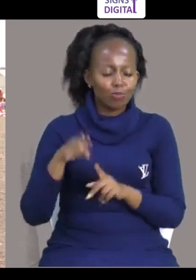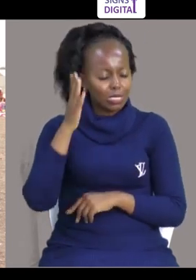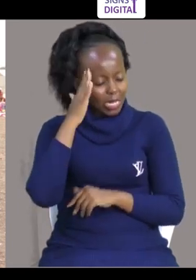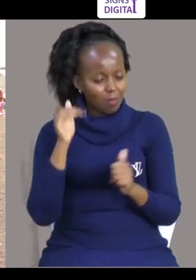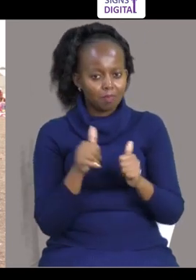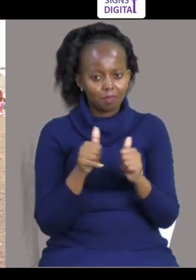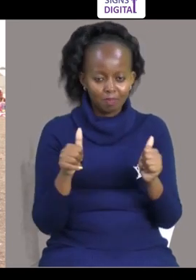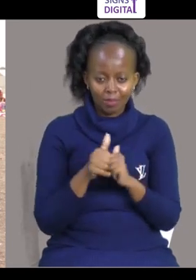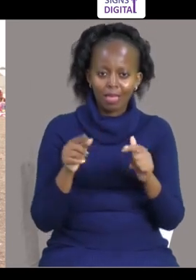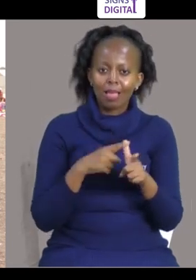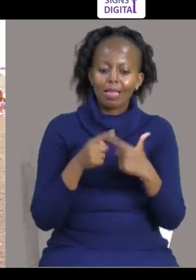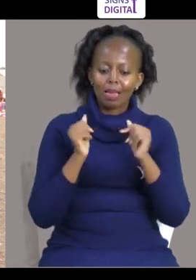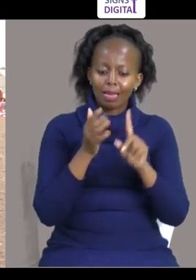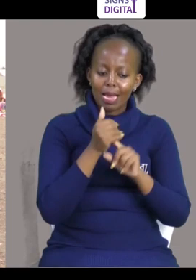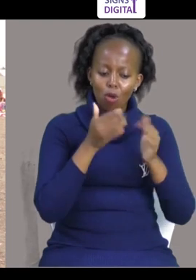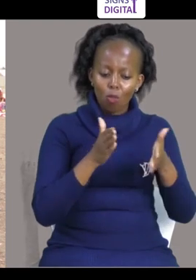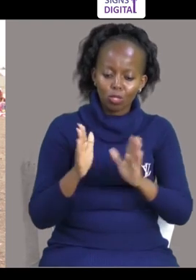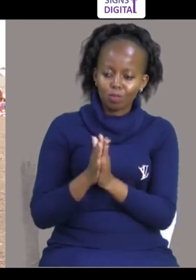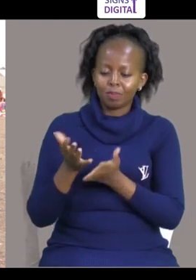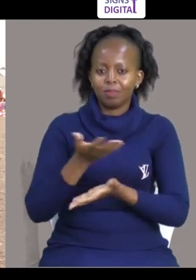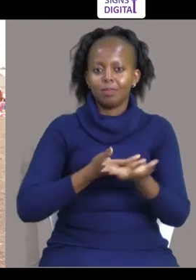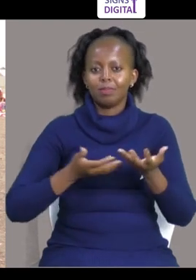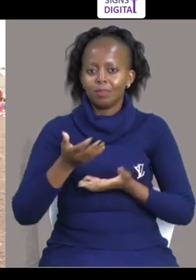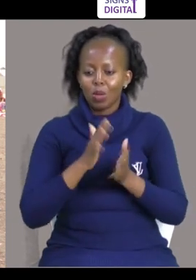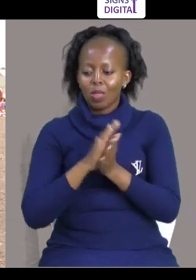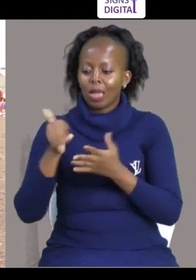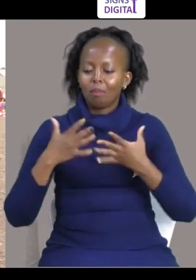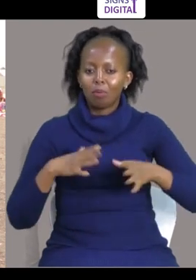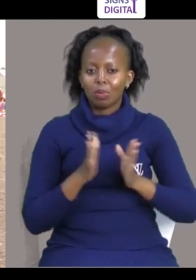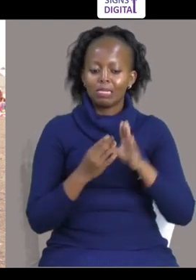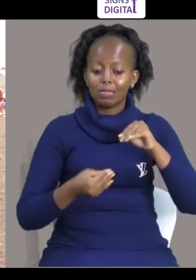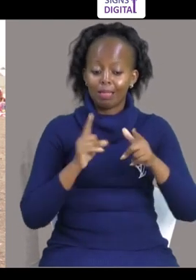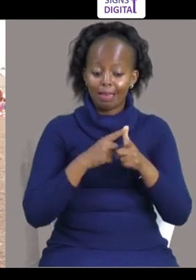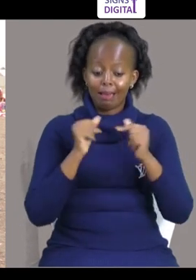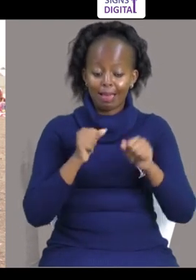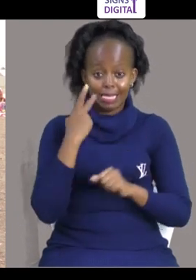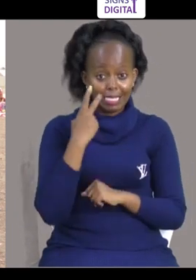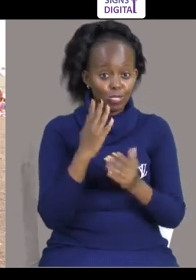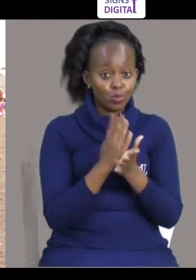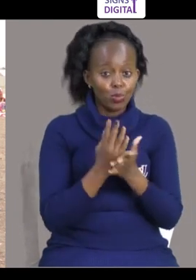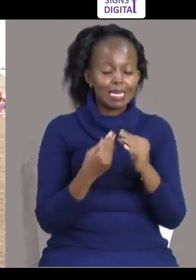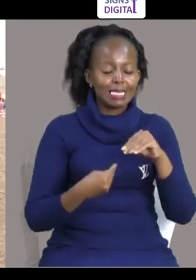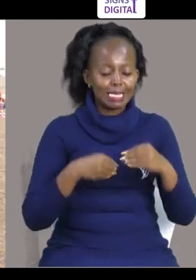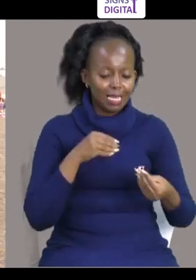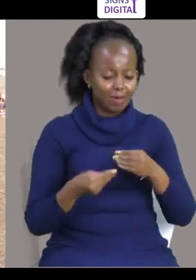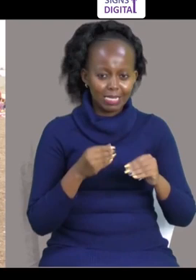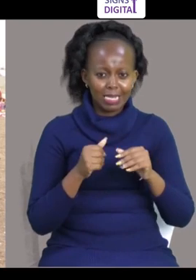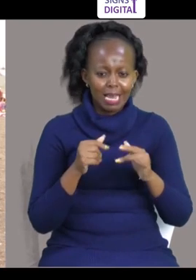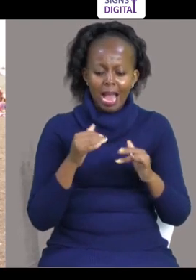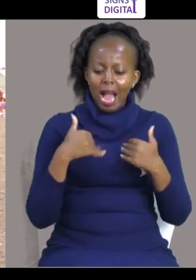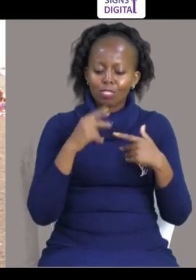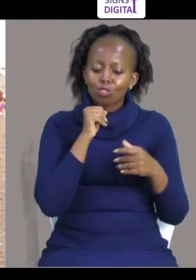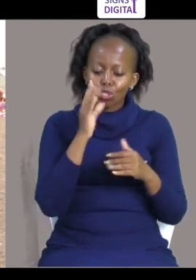Anadala Nizuri Wanapana Napasia Kuingiana Watu Ngini Wale Mavu Wanaona Kube Wale Mavu